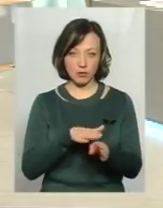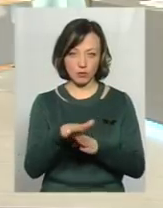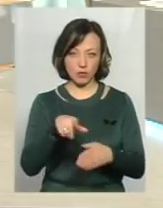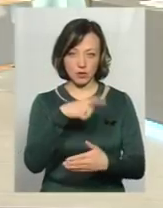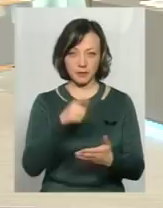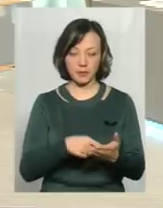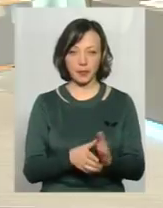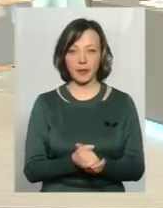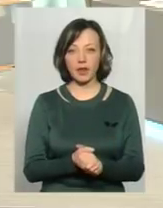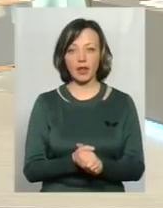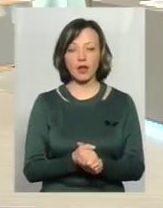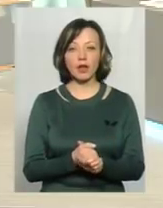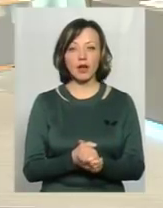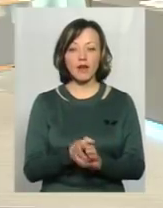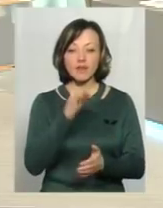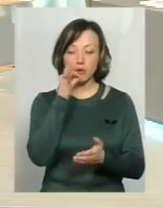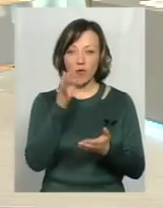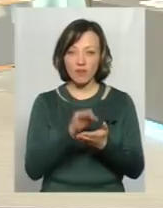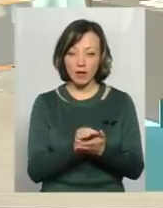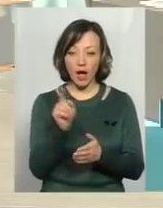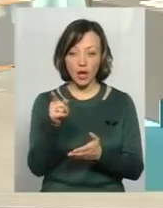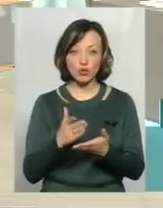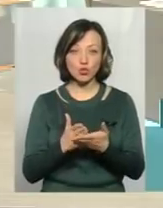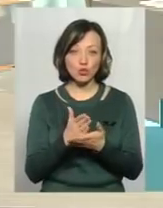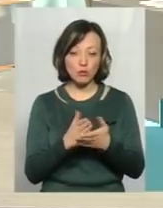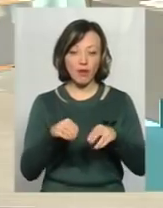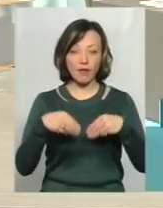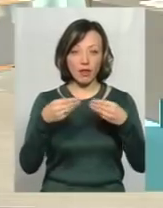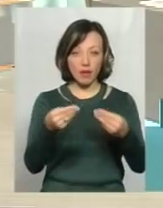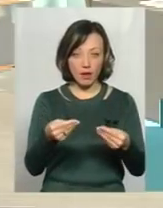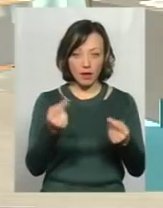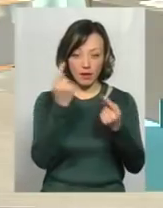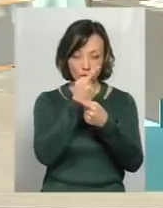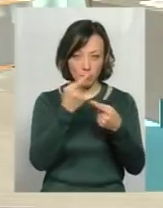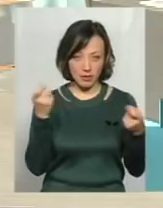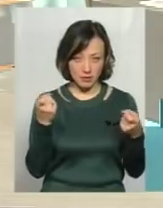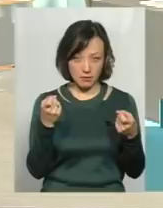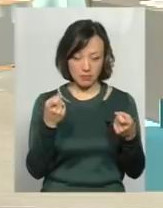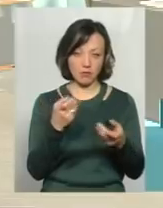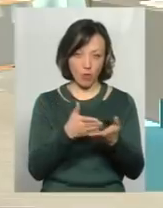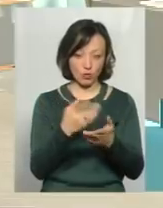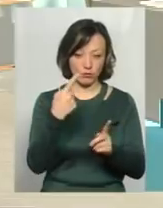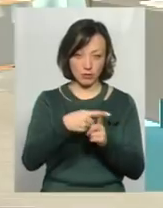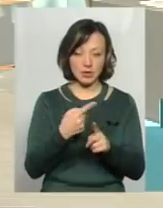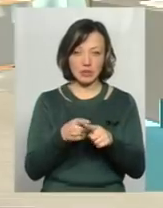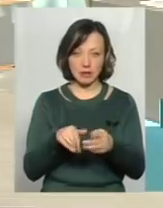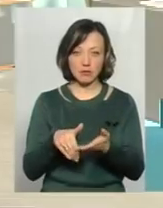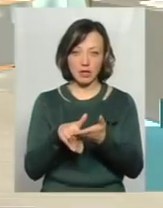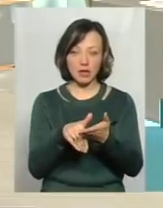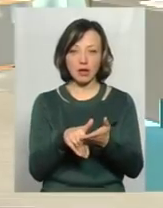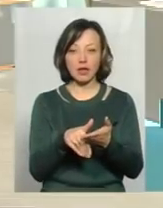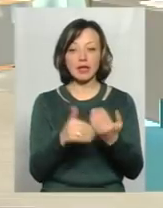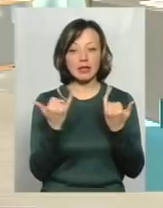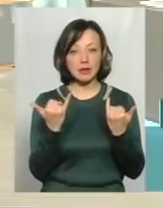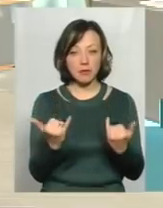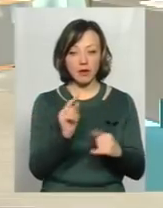перш за все, за те, що вже відповідальність несе та служба, яка надає інформаційні послуги, це вже сприяє тому, що... Тобто, і